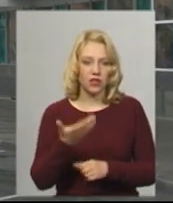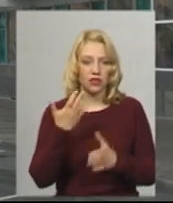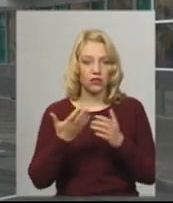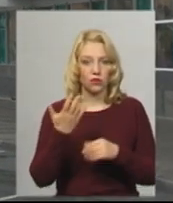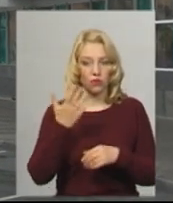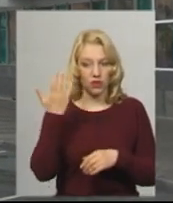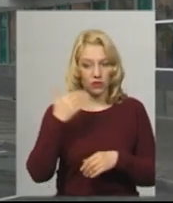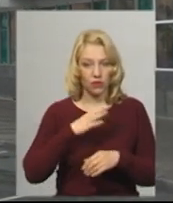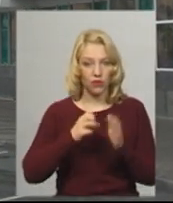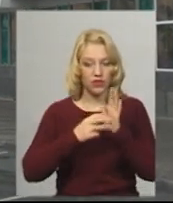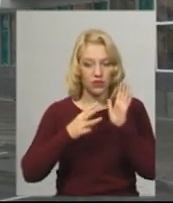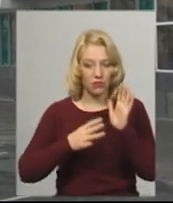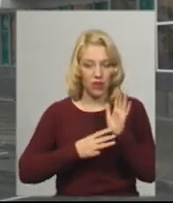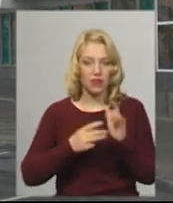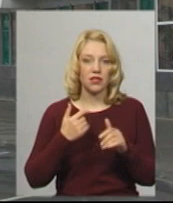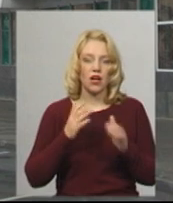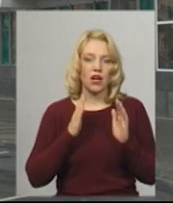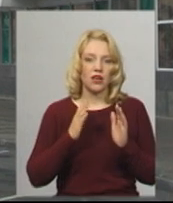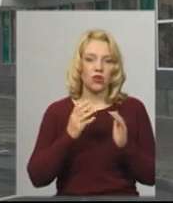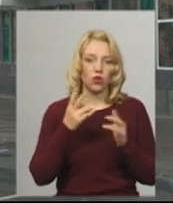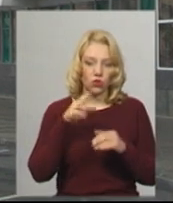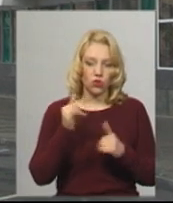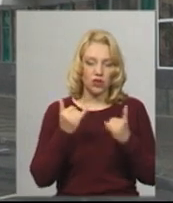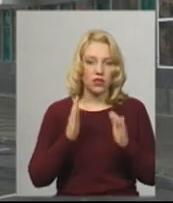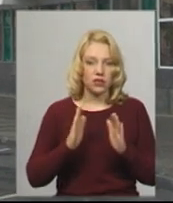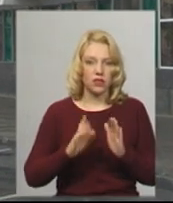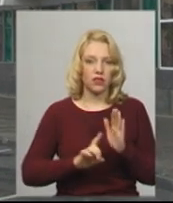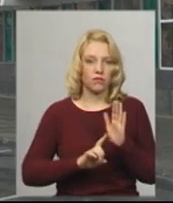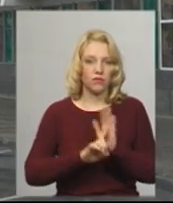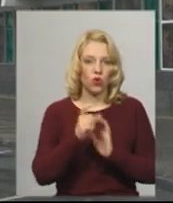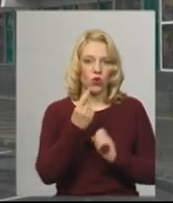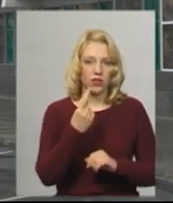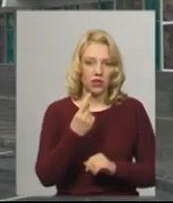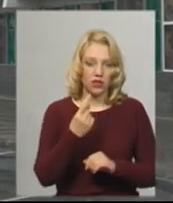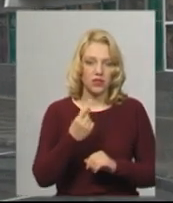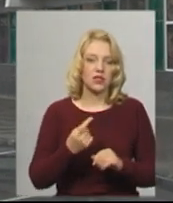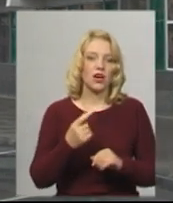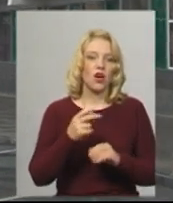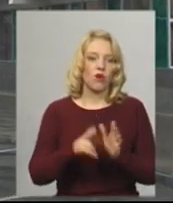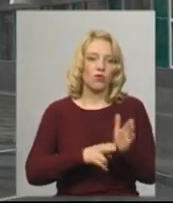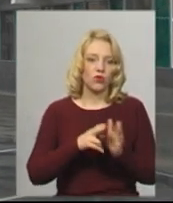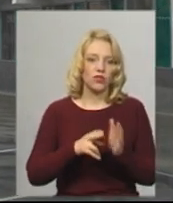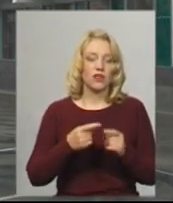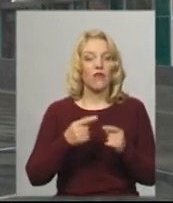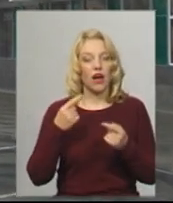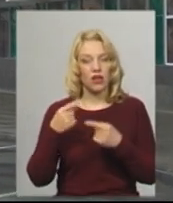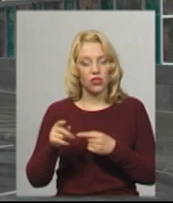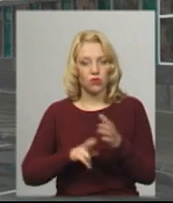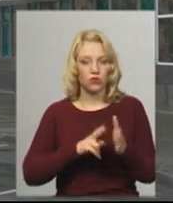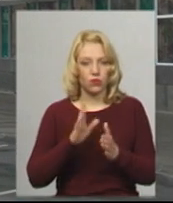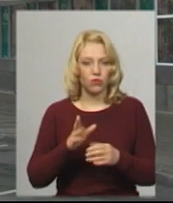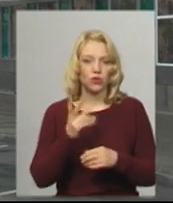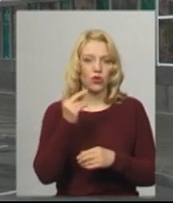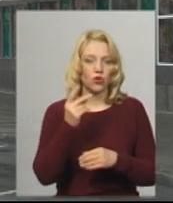рейсів, то на першому етапі буде запущено 11 пар поїздів. Решта ще 7 пар поїздів будуть запущені вже на другому етапі відновлення